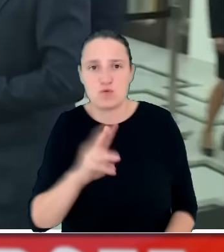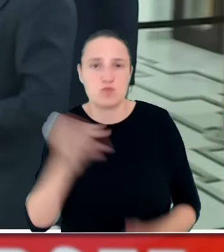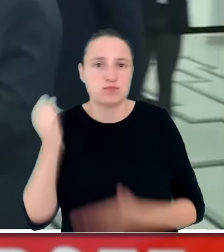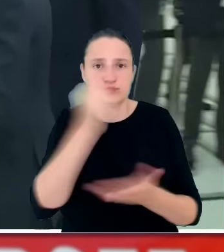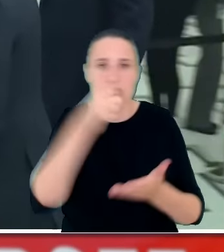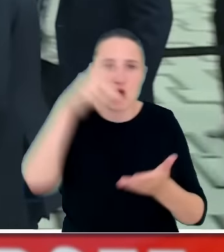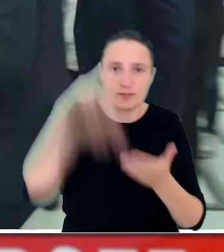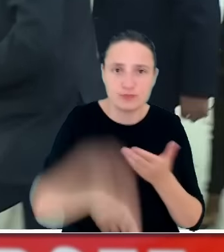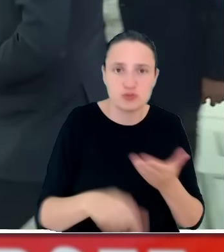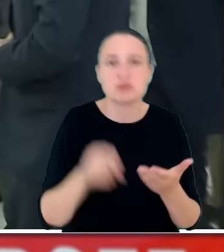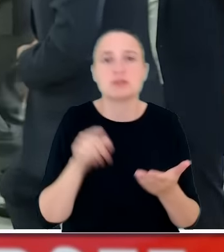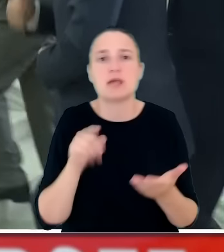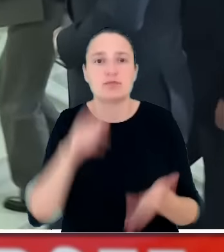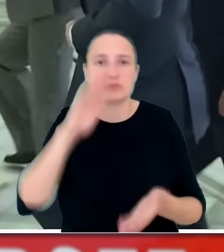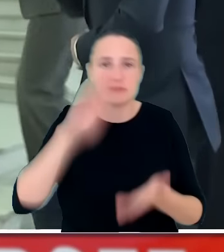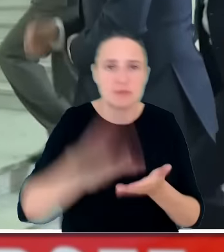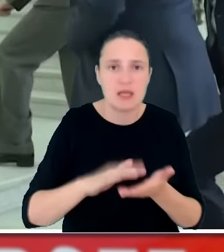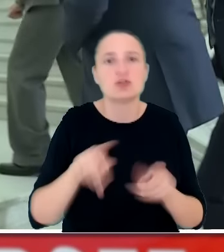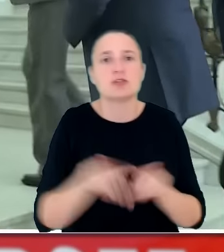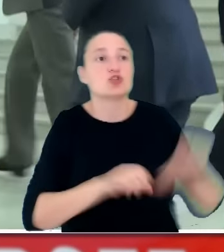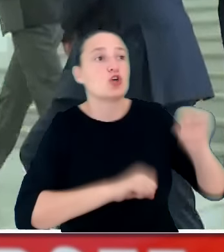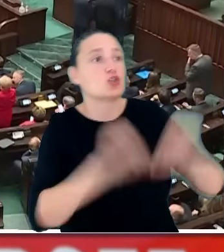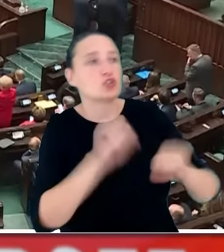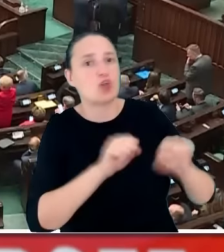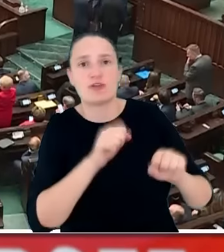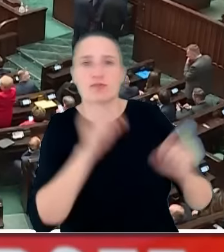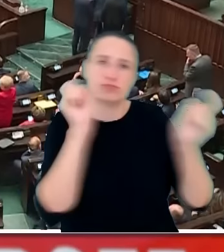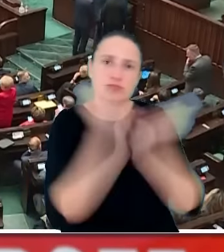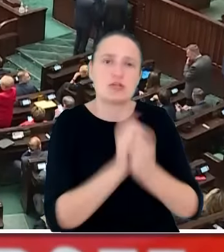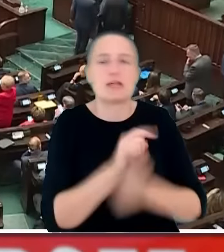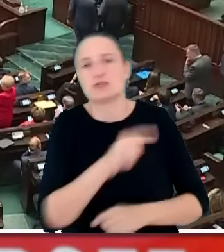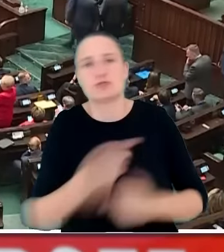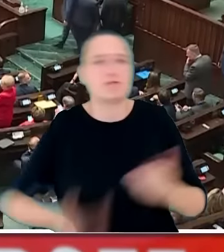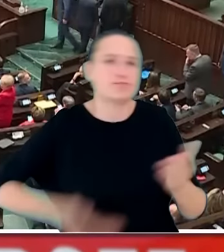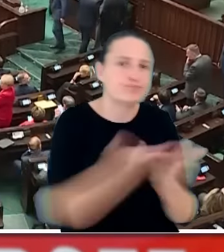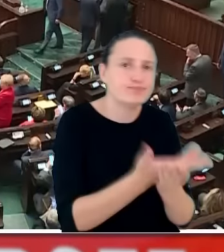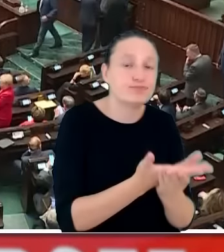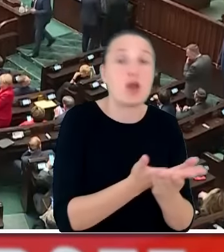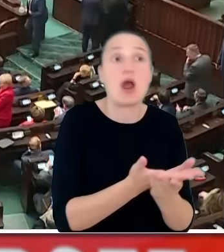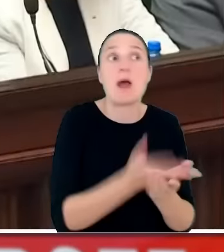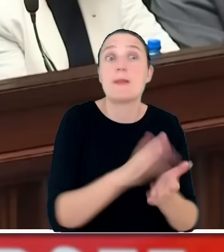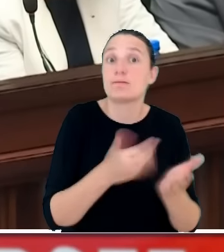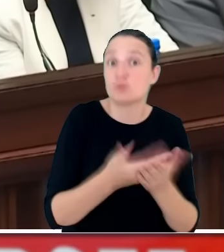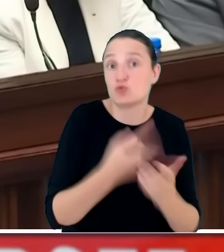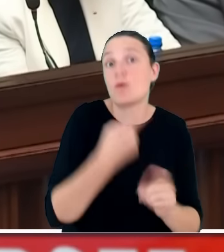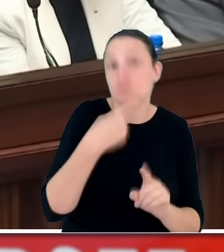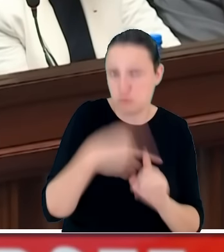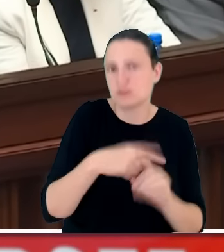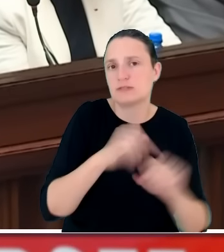subwencji, odwołanie się do Sądu, decyzja być może pozytywna dla odwołującego się,